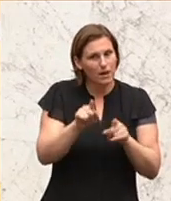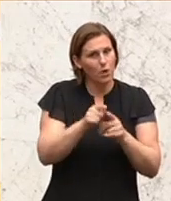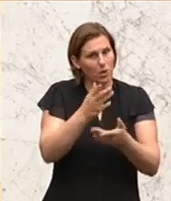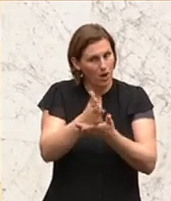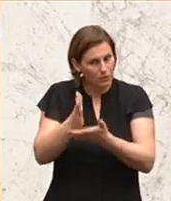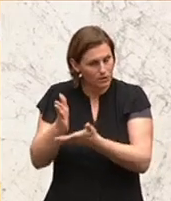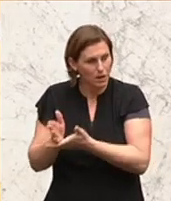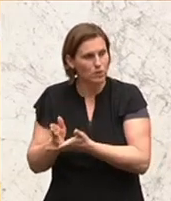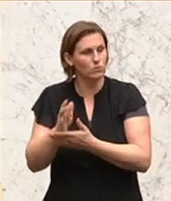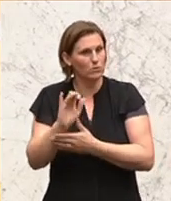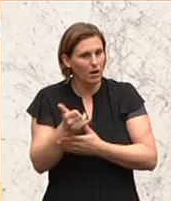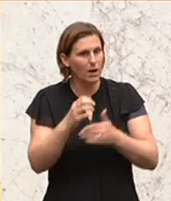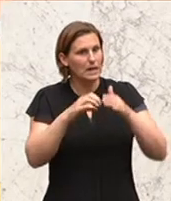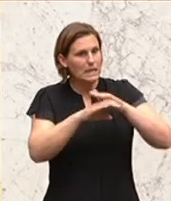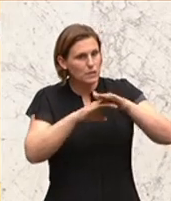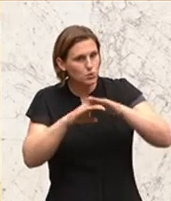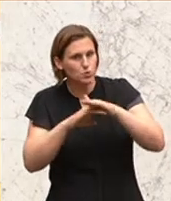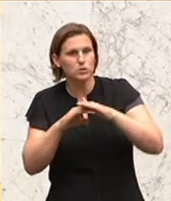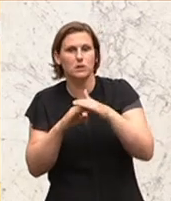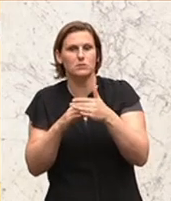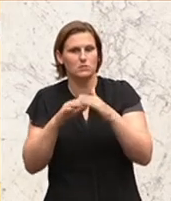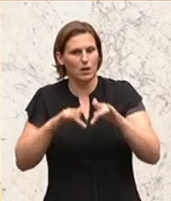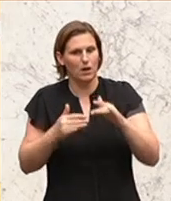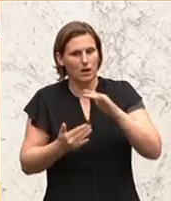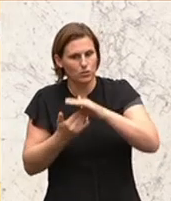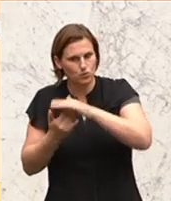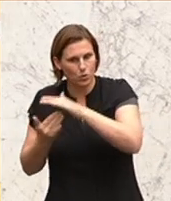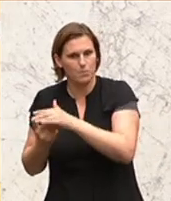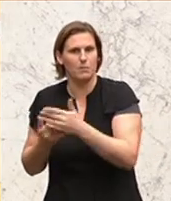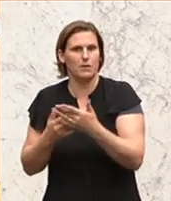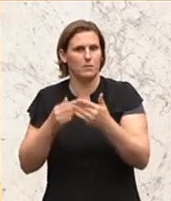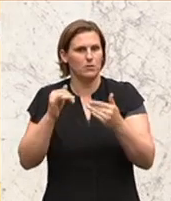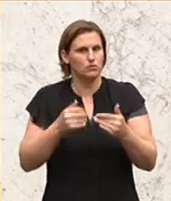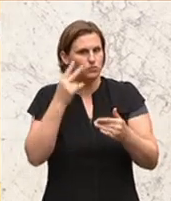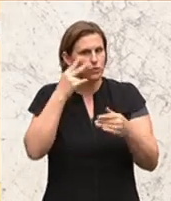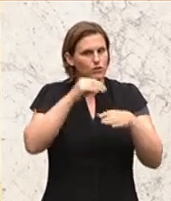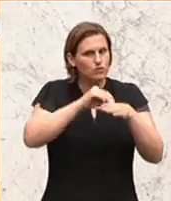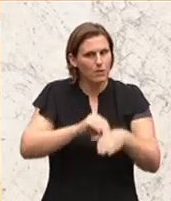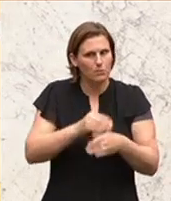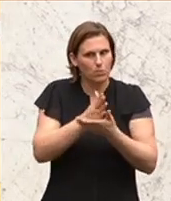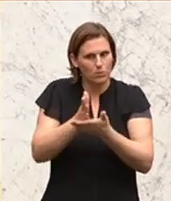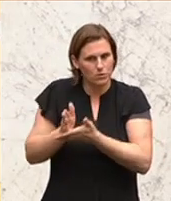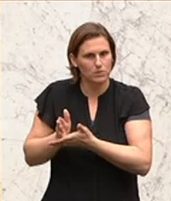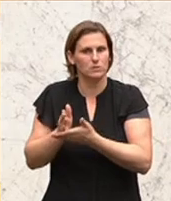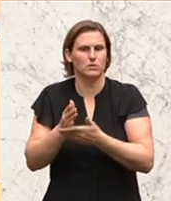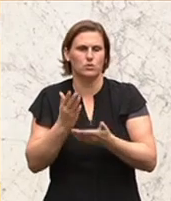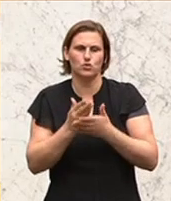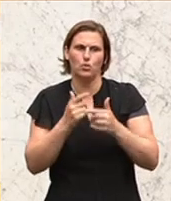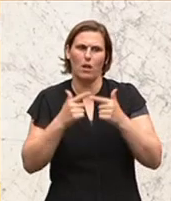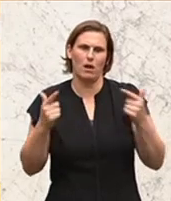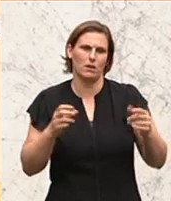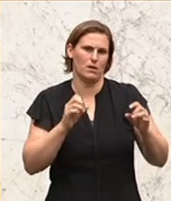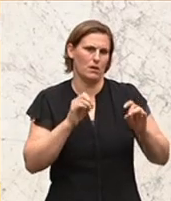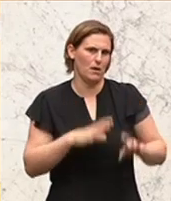Verteilen. Ja, die Ressourcen sind nicht unbegrenzt, aber die Frage ist, welche Schwerpunkte setze ich in der Verteilung? Und da haben Sie schon lange